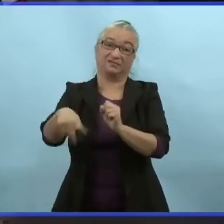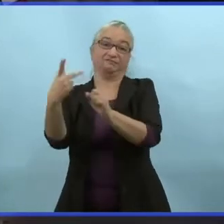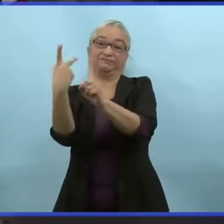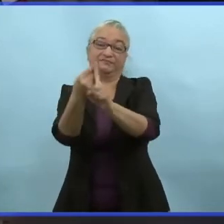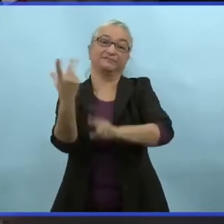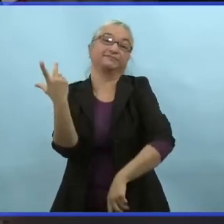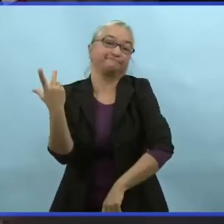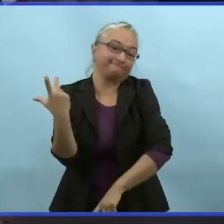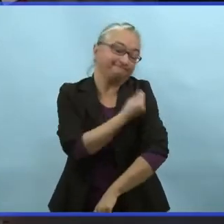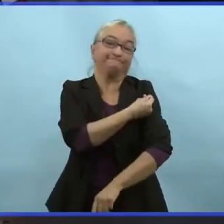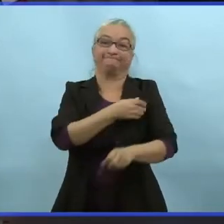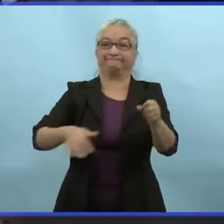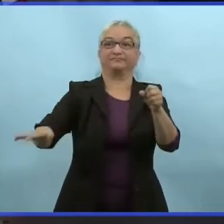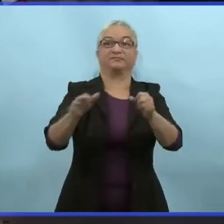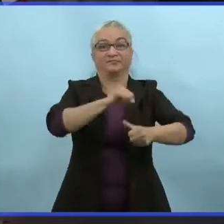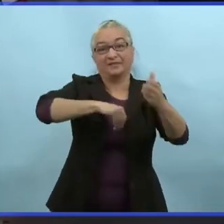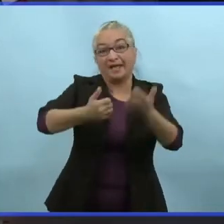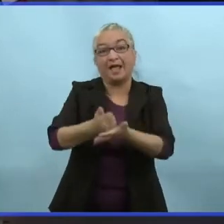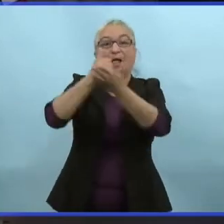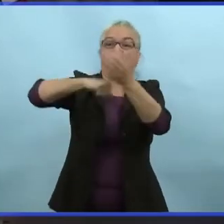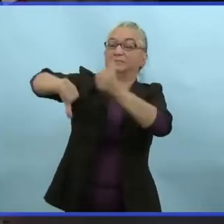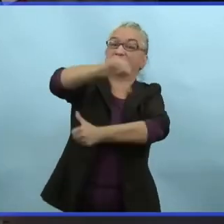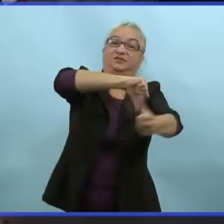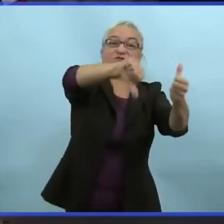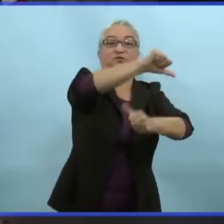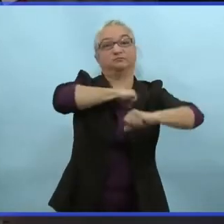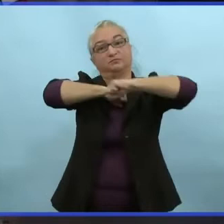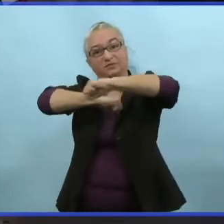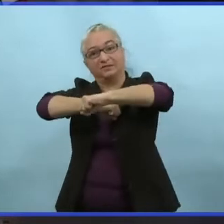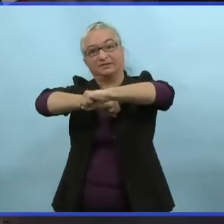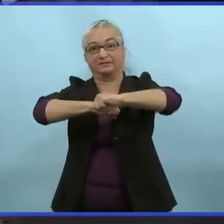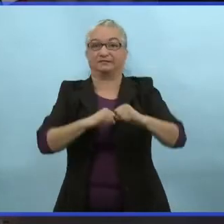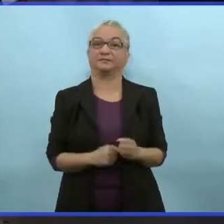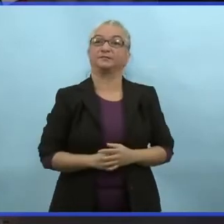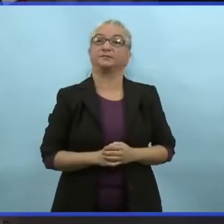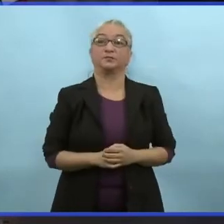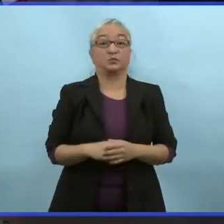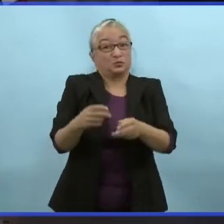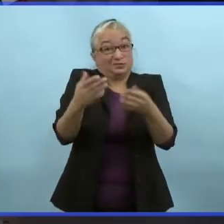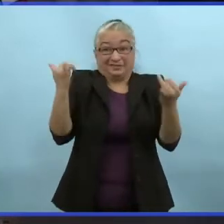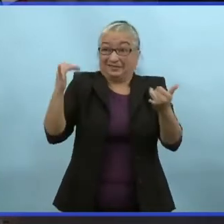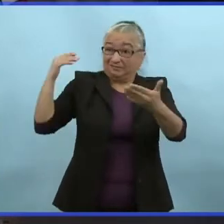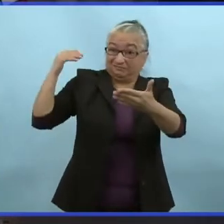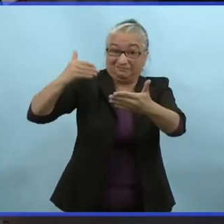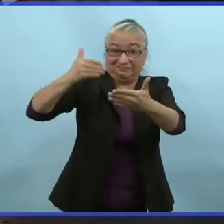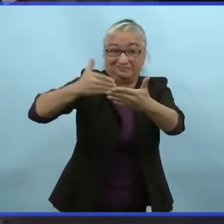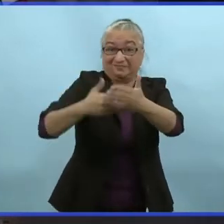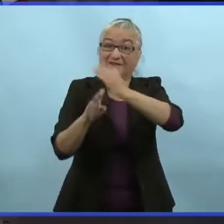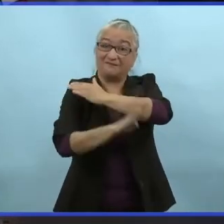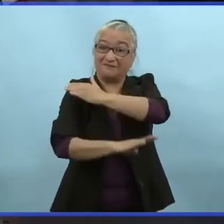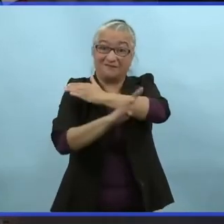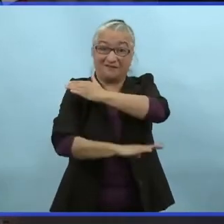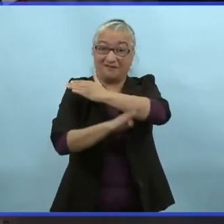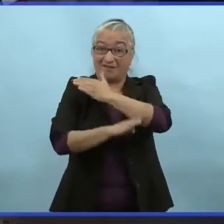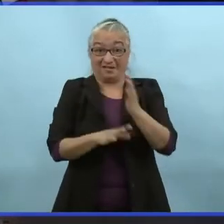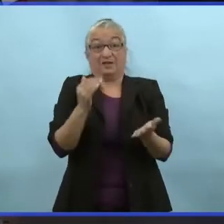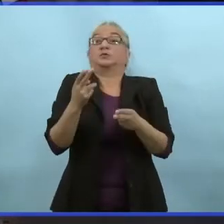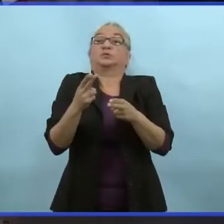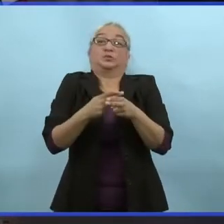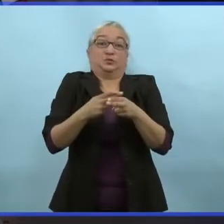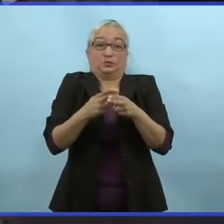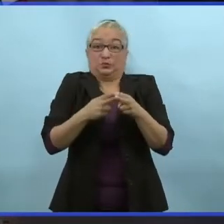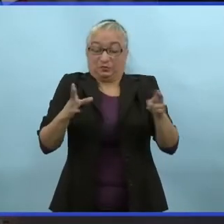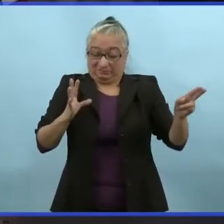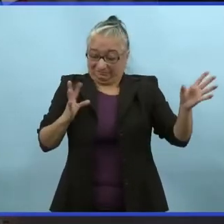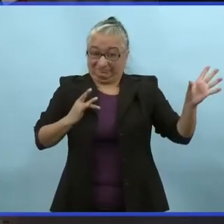Ça vous protège, vous, et les personnes autour de vous. Nous savons que la saison des virus respiratoires arrive vite, y compris la